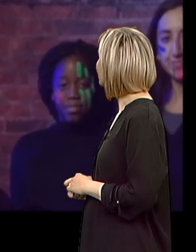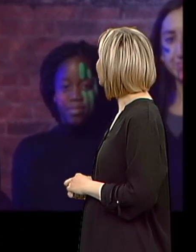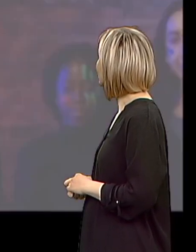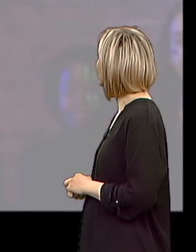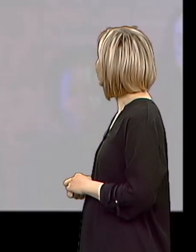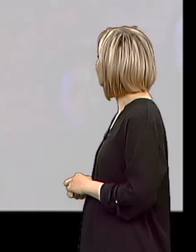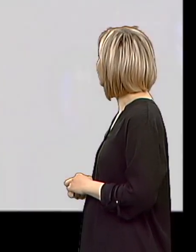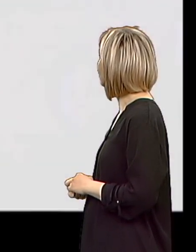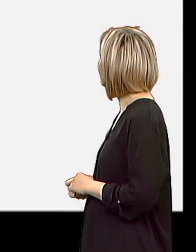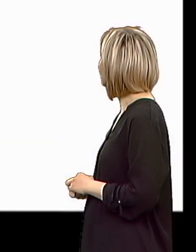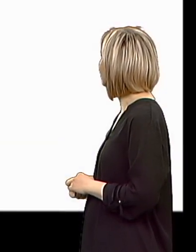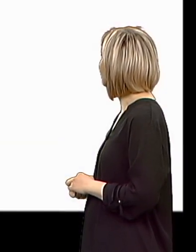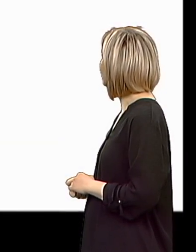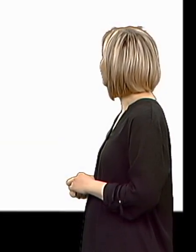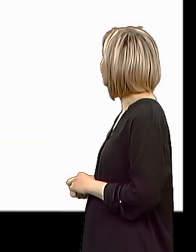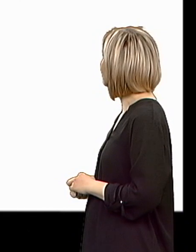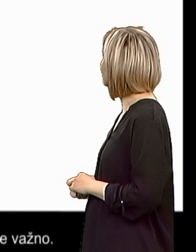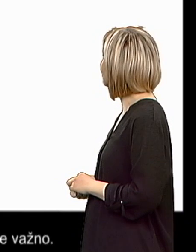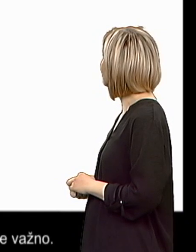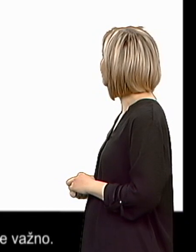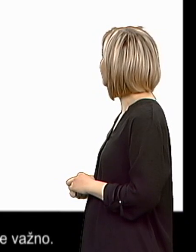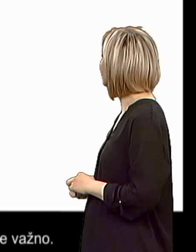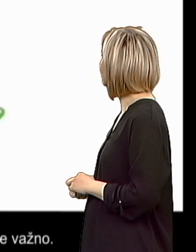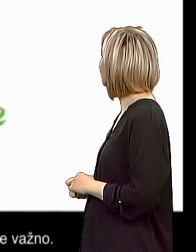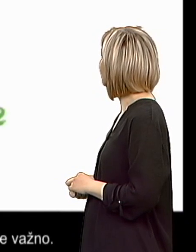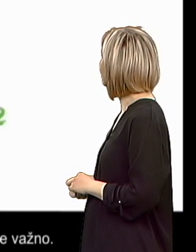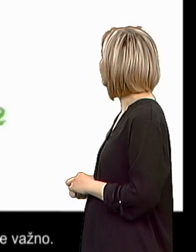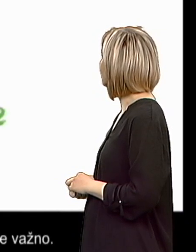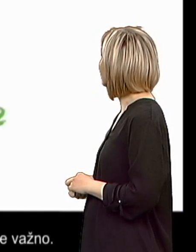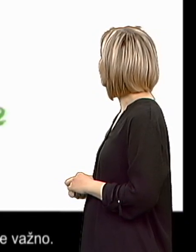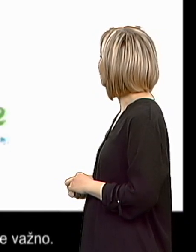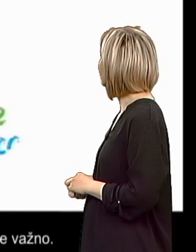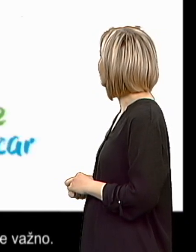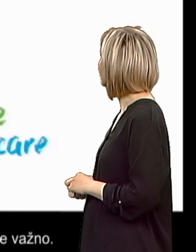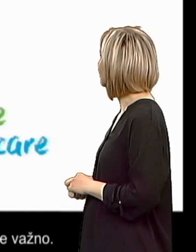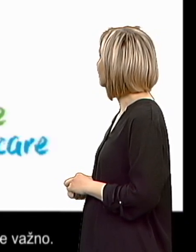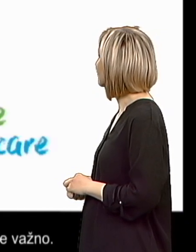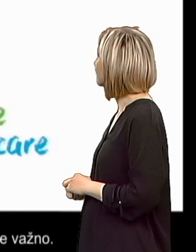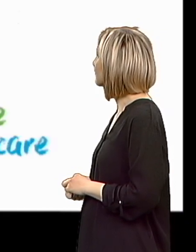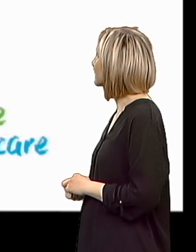ever-growing movement against rare disease. Show your rare. Show your care.